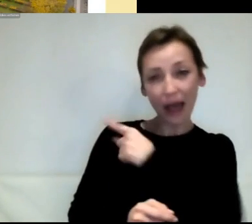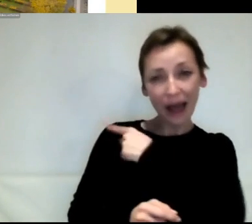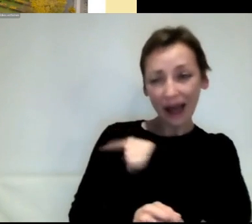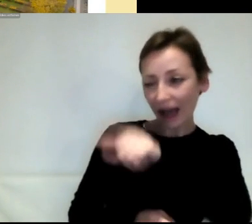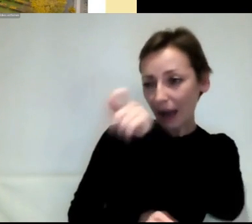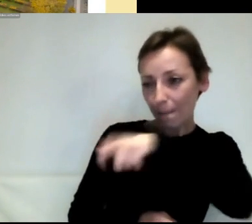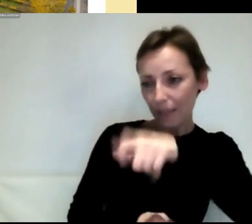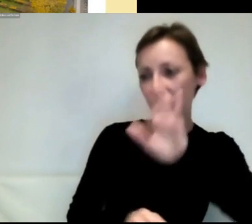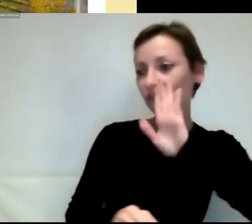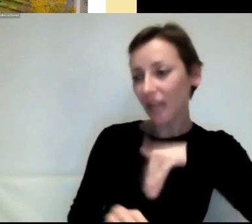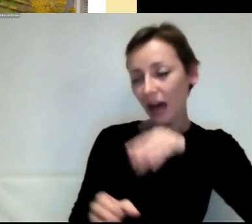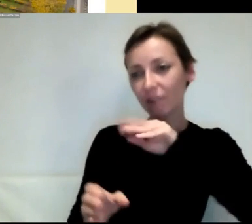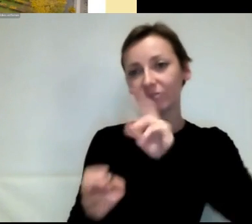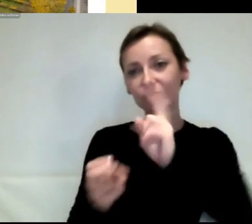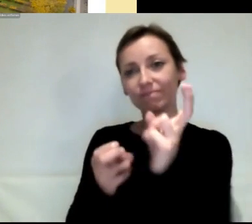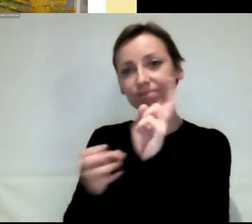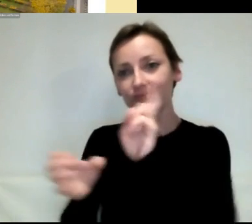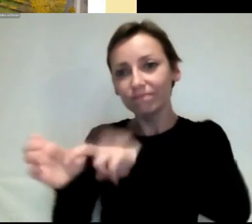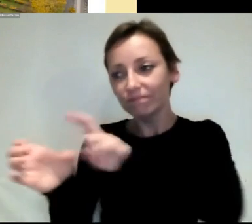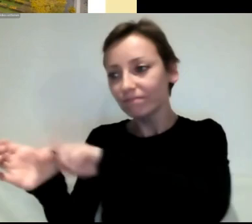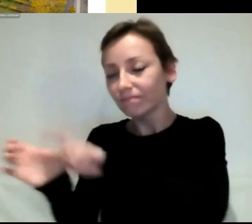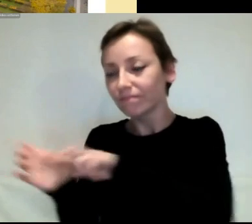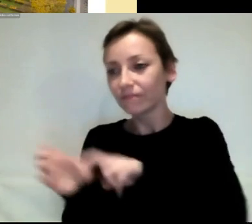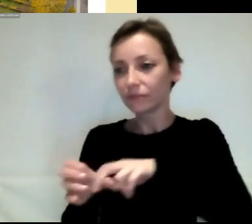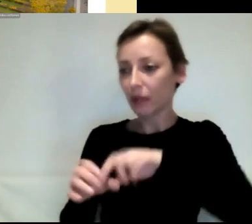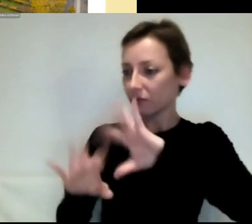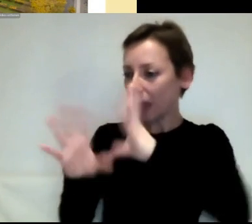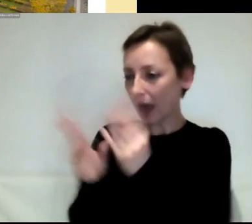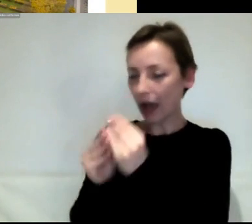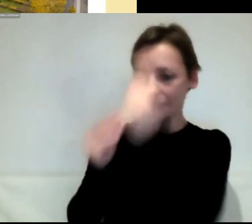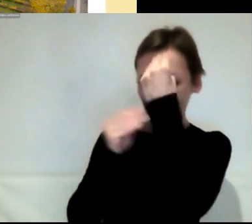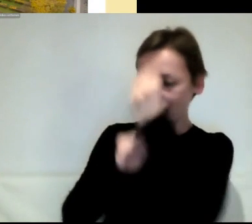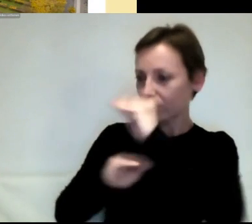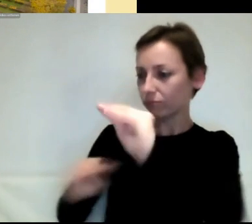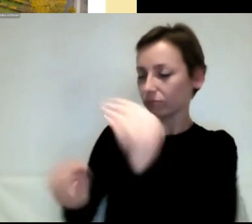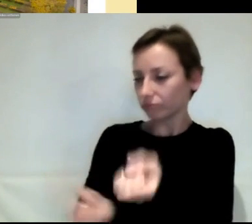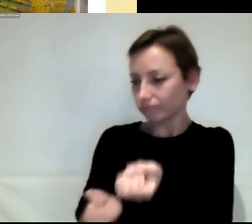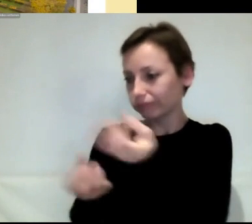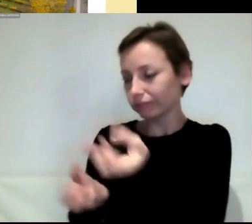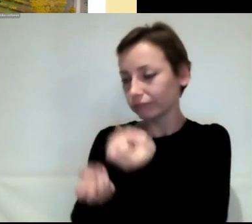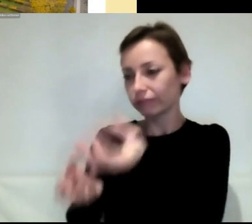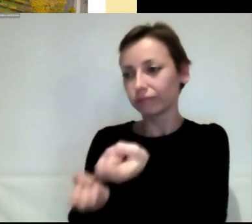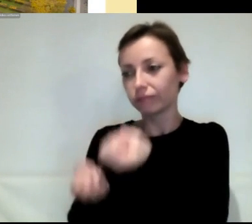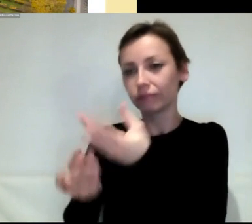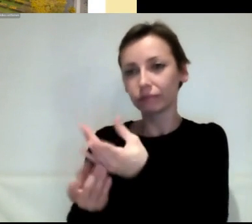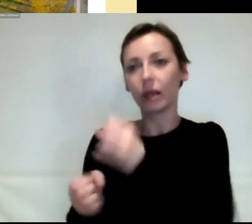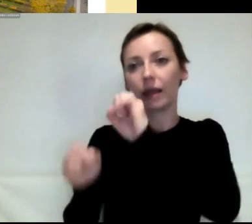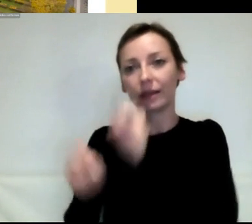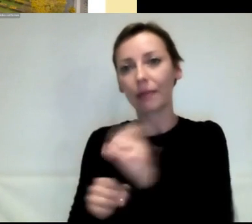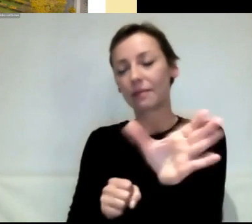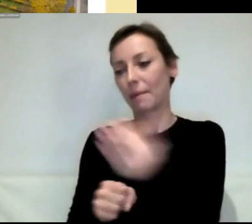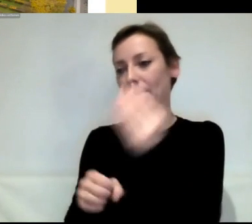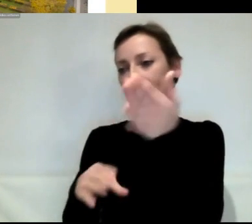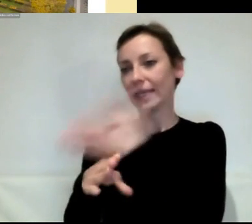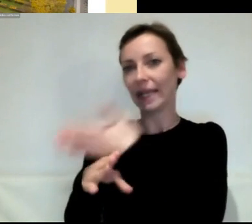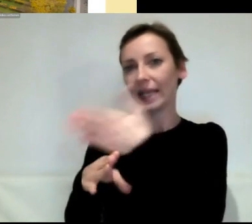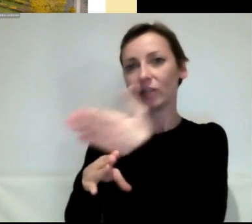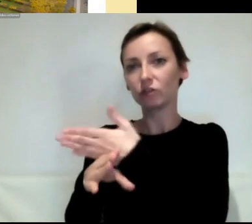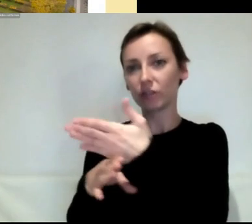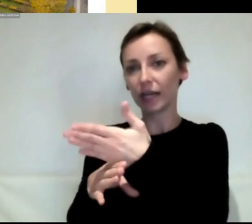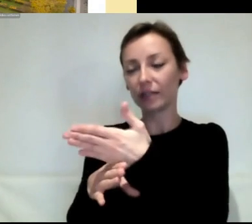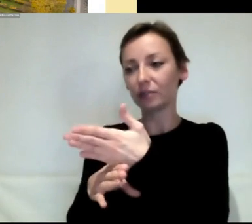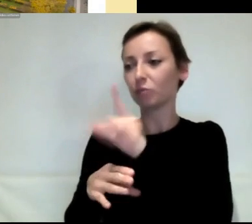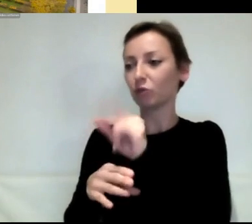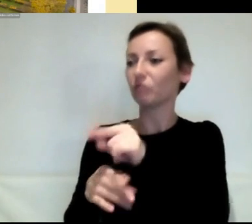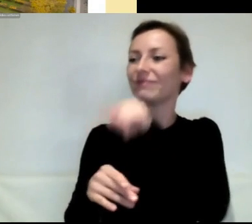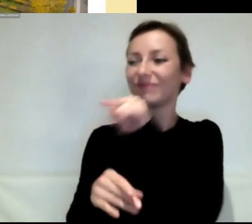Zugang zu den Informationen bekommen, dass alle mitentscheiden können nachher, das kommt dem demokratischen Ideal viel näher. Und